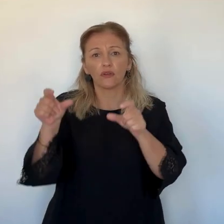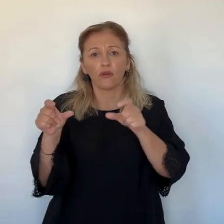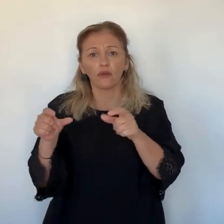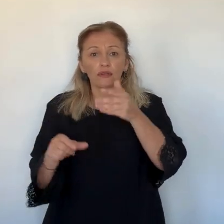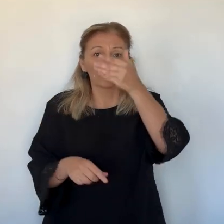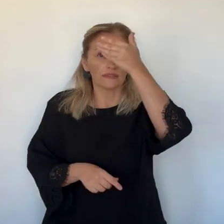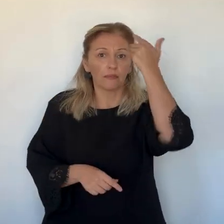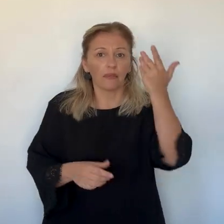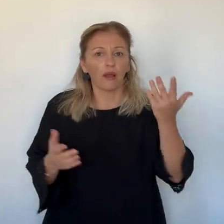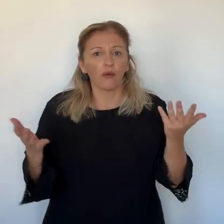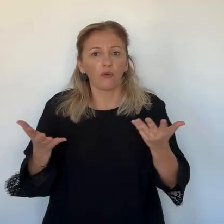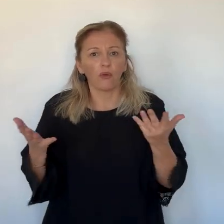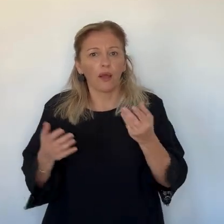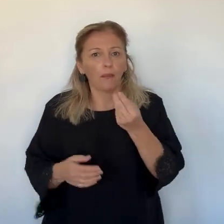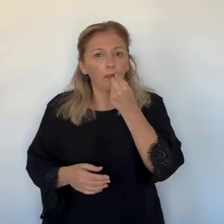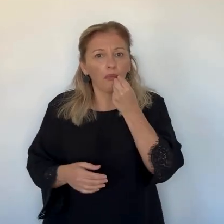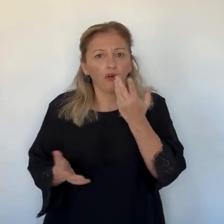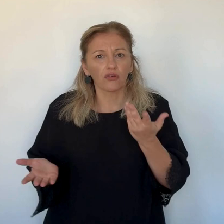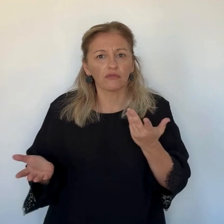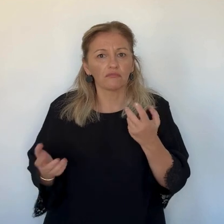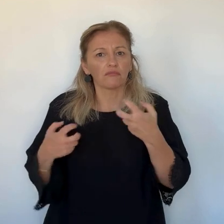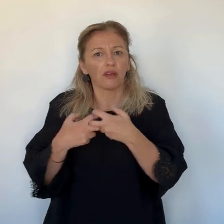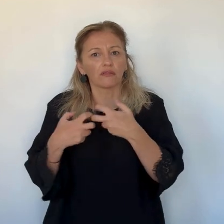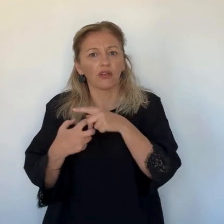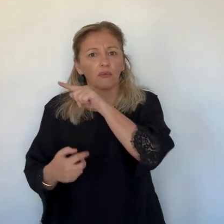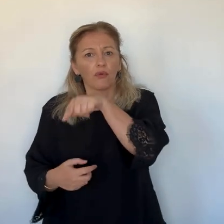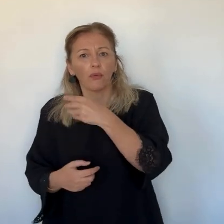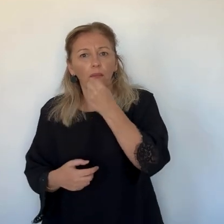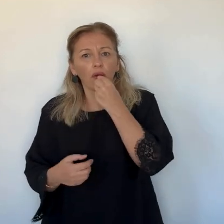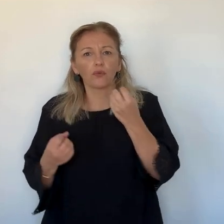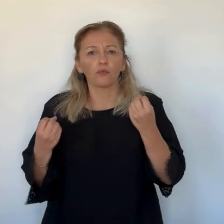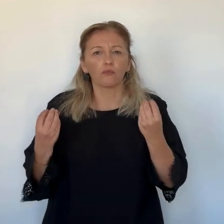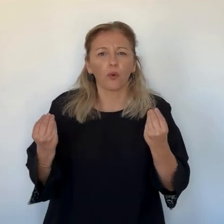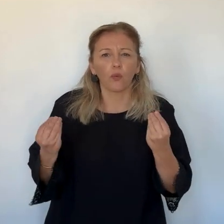Le gros problème aussi,'est que les gens ne savent pas ce qu'ils mangent.